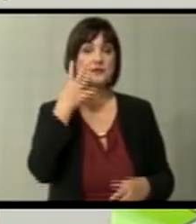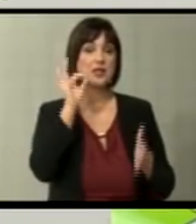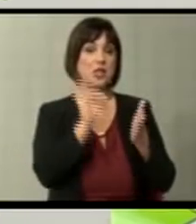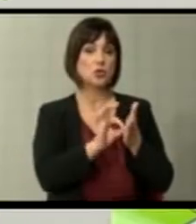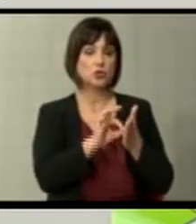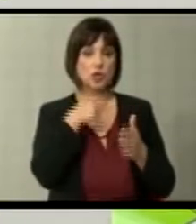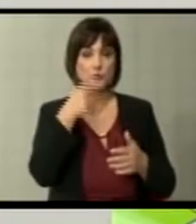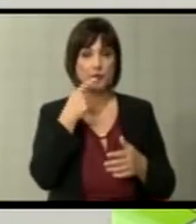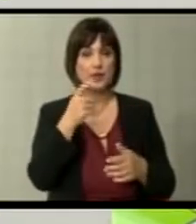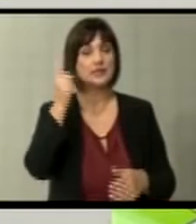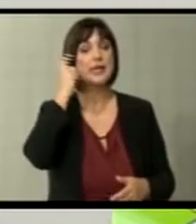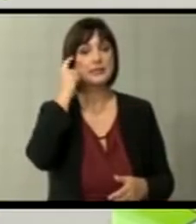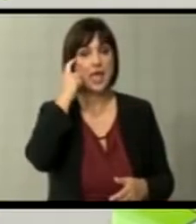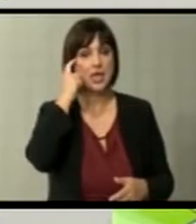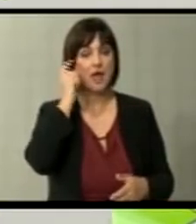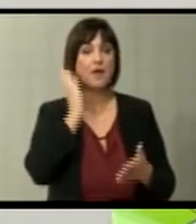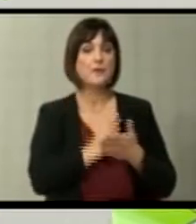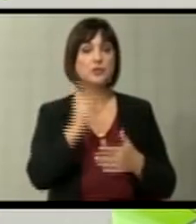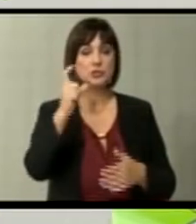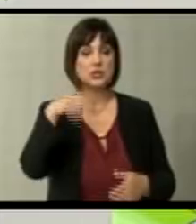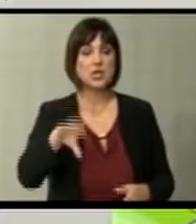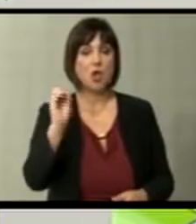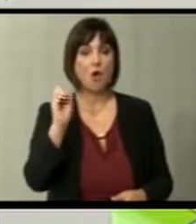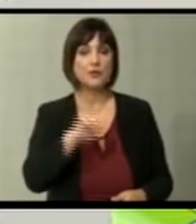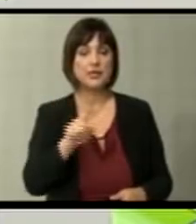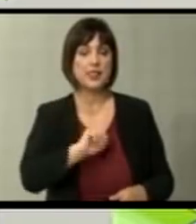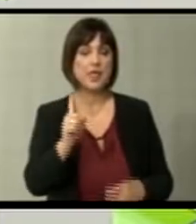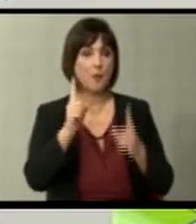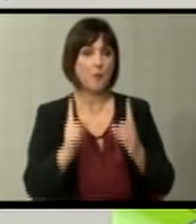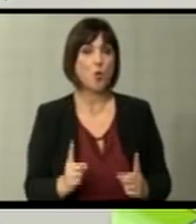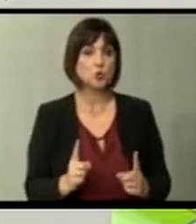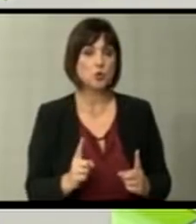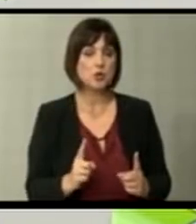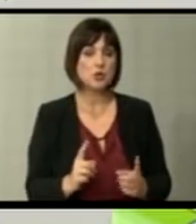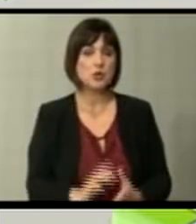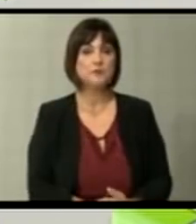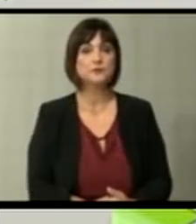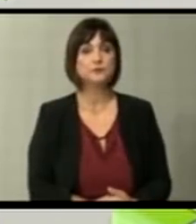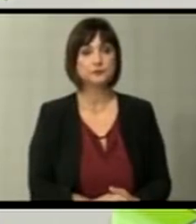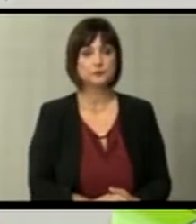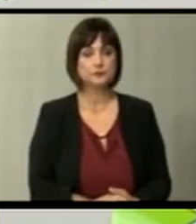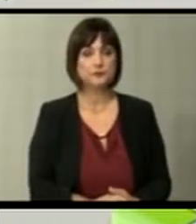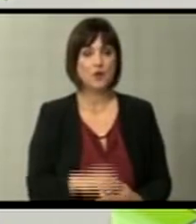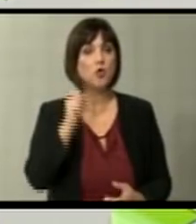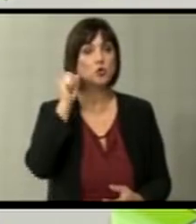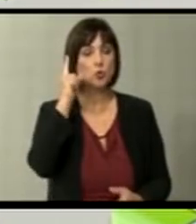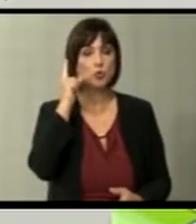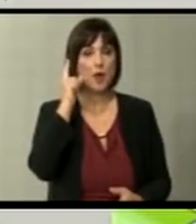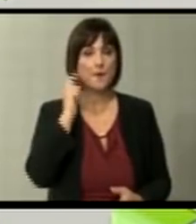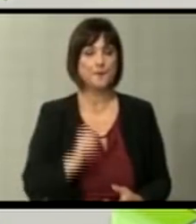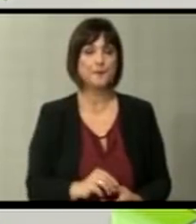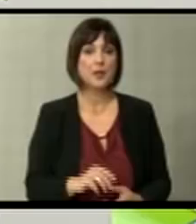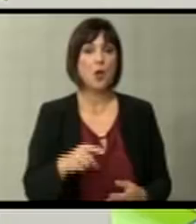се потенцираше ке се сеќавате беше СЈО а СЈО сега не постои Во случај кога